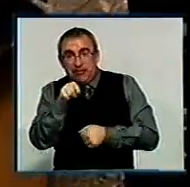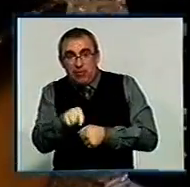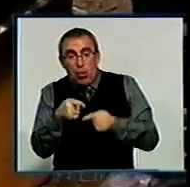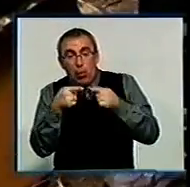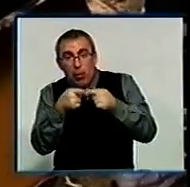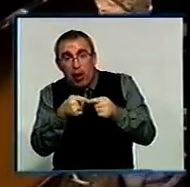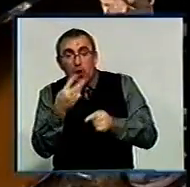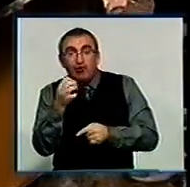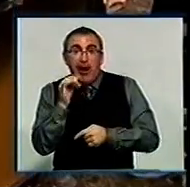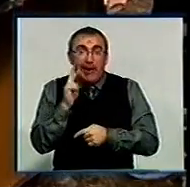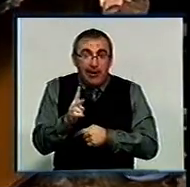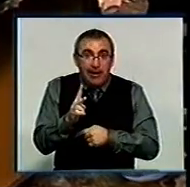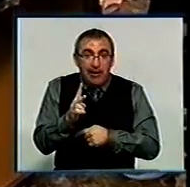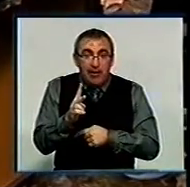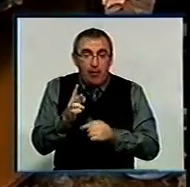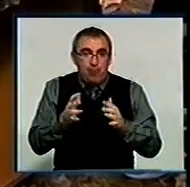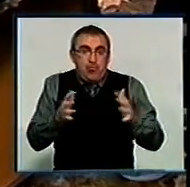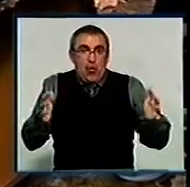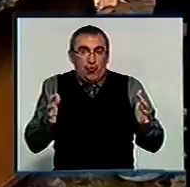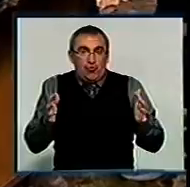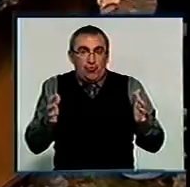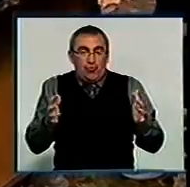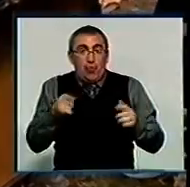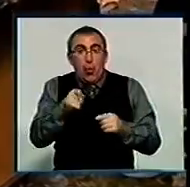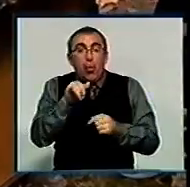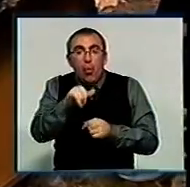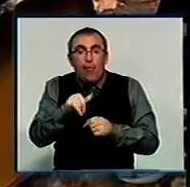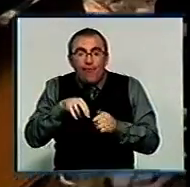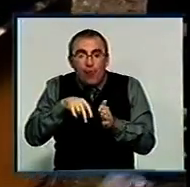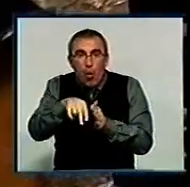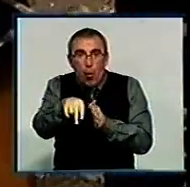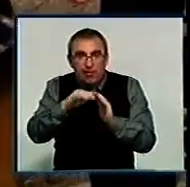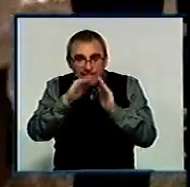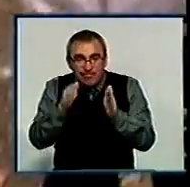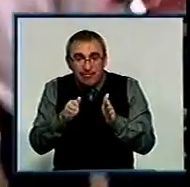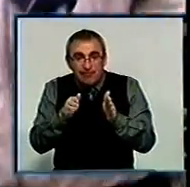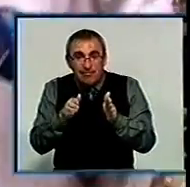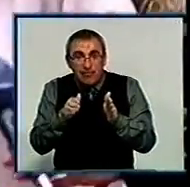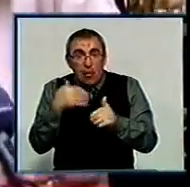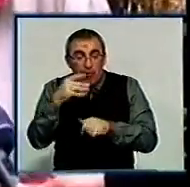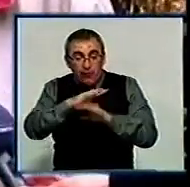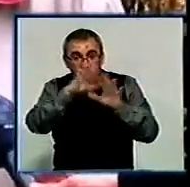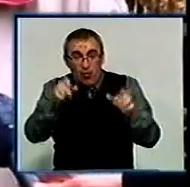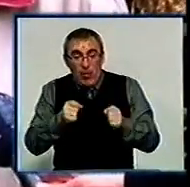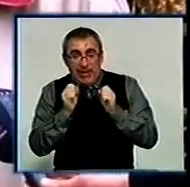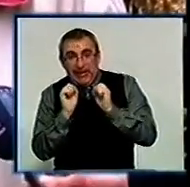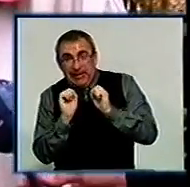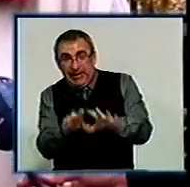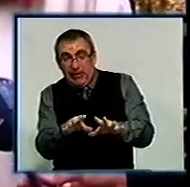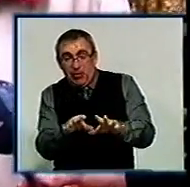в углу. А шарик, він як великий, покрупніє. Він у вході. І ось, коли це все кинули,